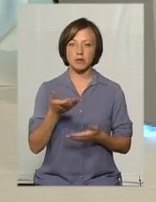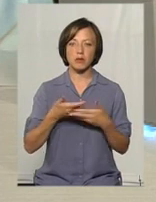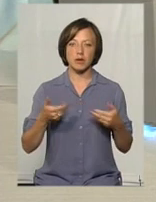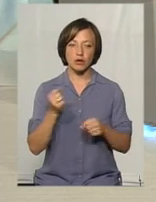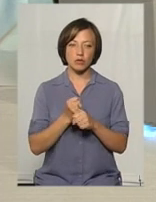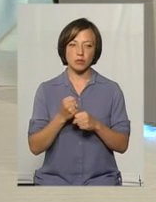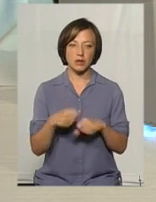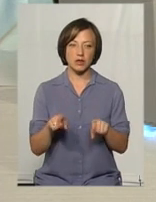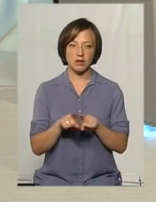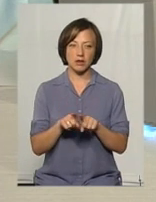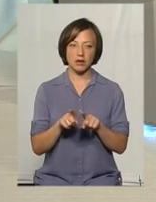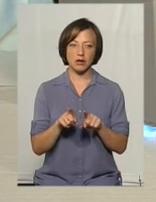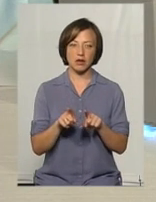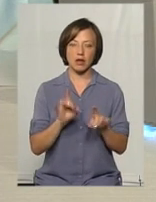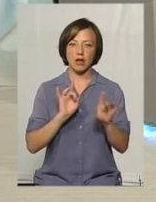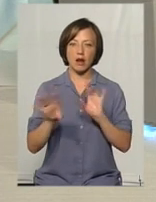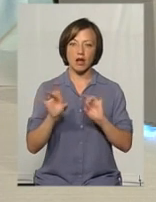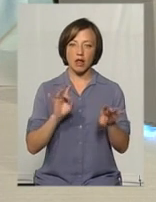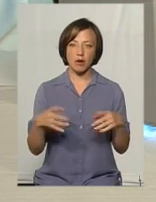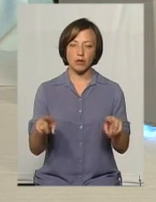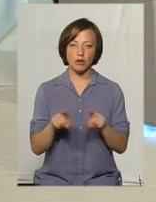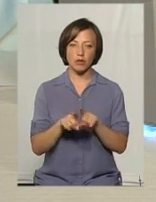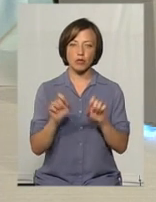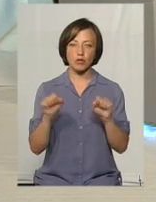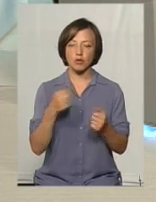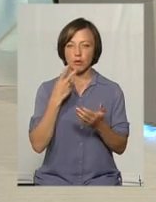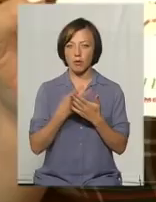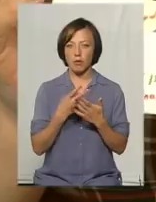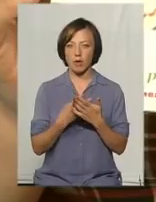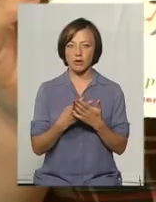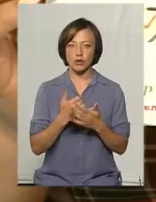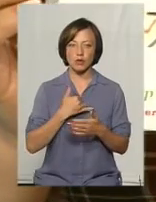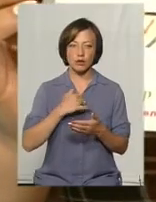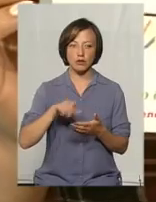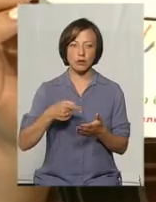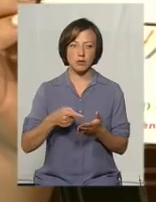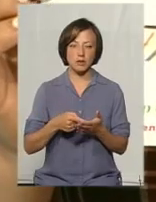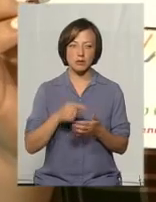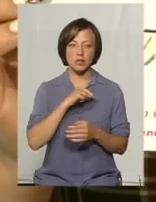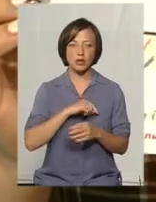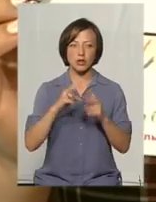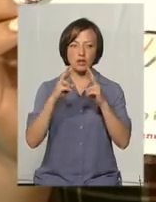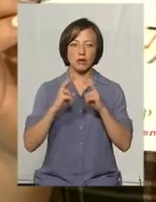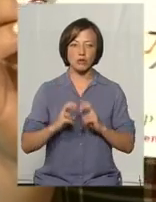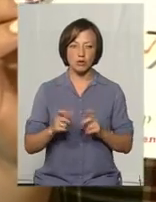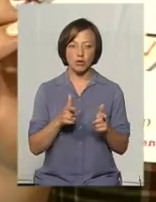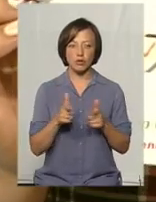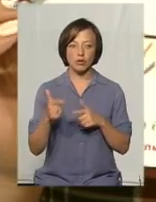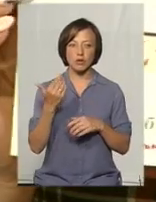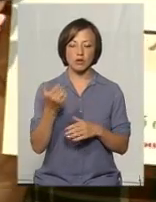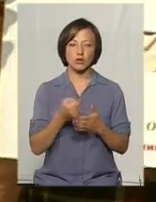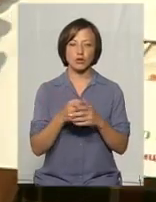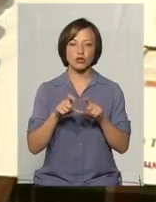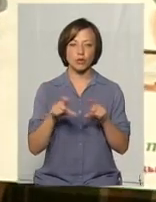таку рекламу, яку можна бачити у нашому місті. Психологічна діагностика готовності вашої